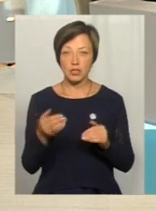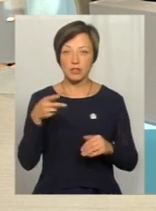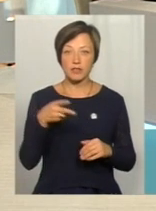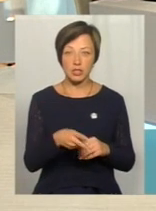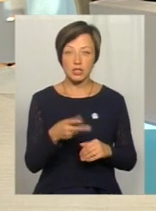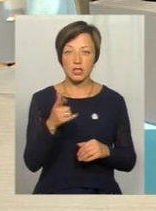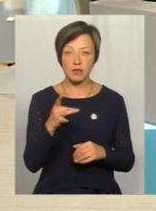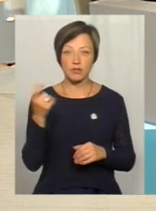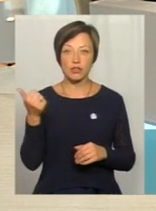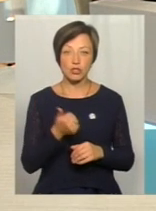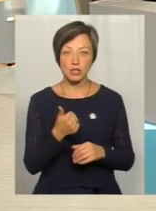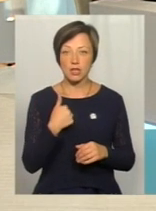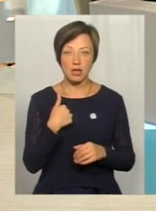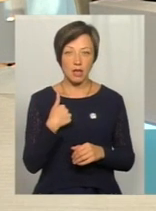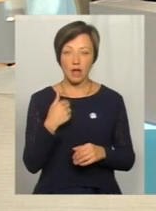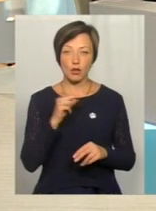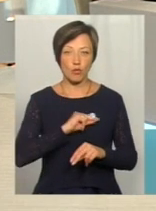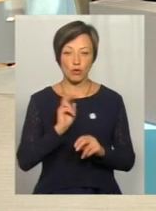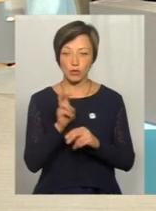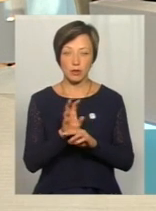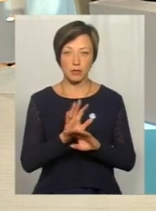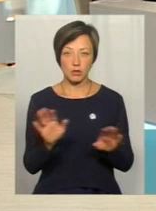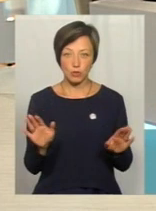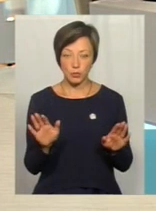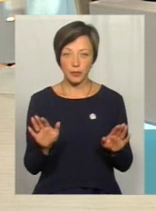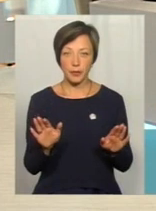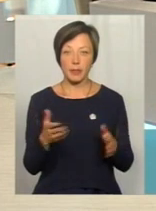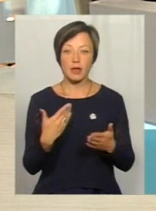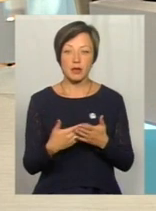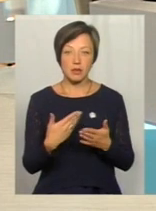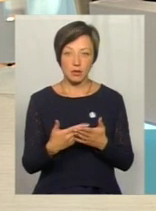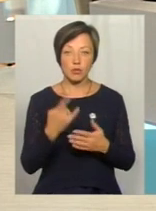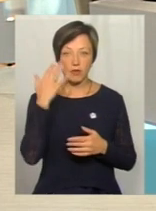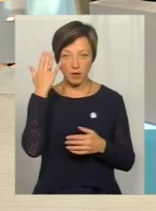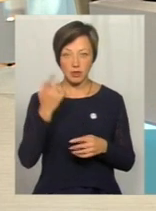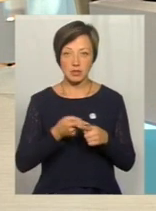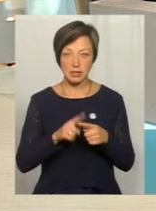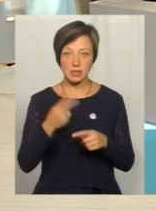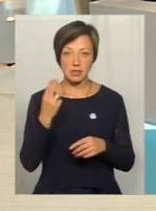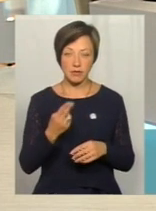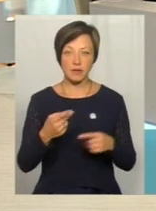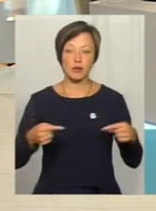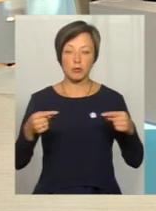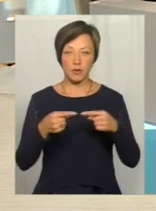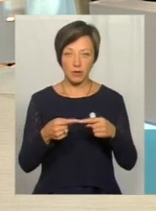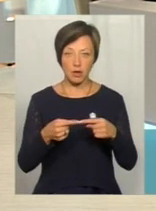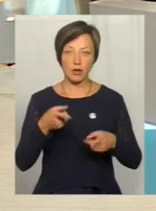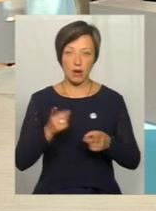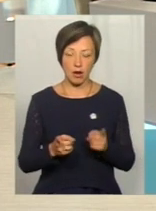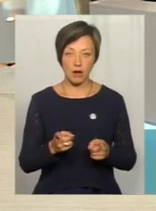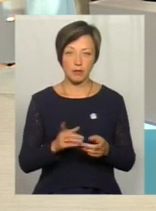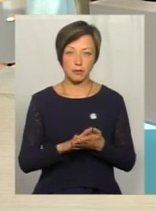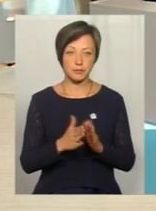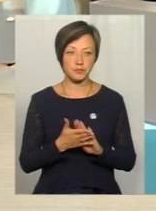тисяч гривень в тиждень, то я на заробітну роботу не піду. Тобто, щоб приблизно виявляли, що ці цифри дійсно відповідають реаліям.